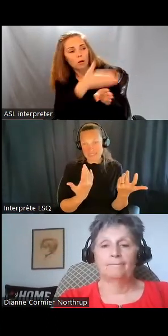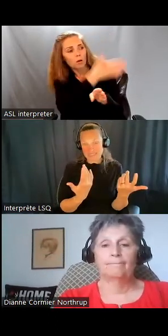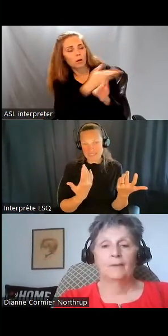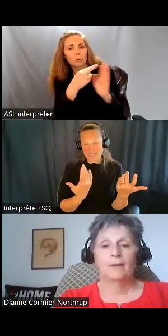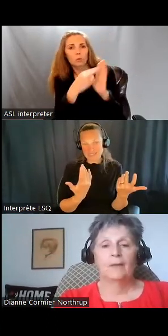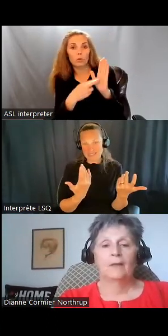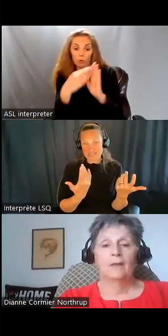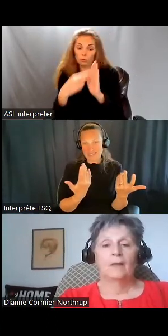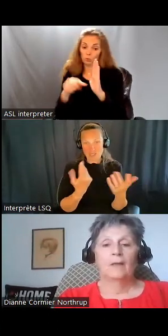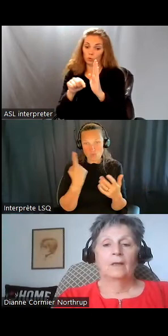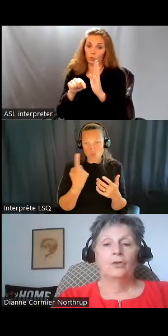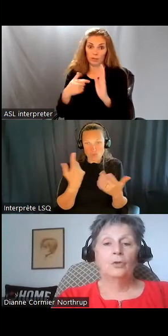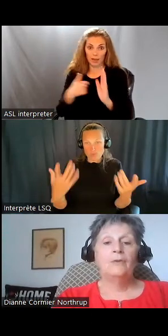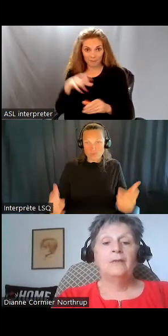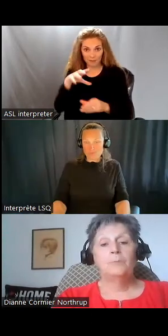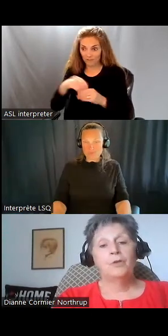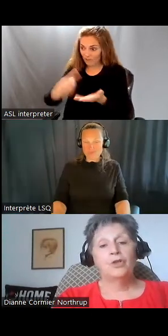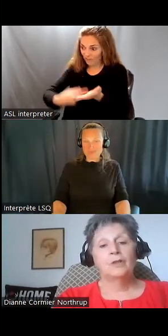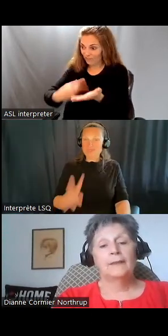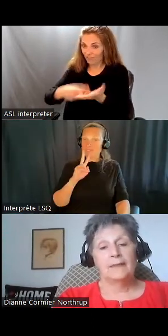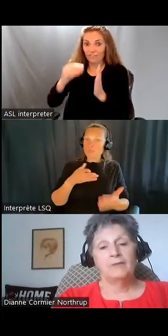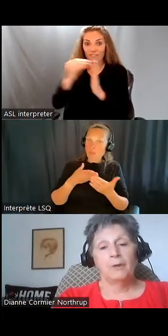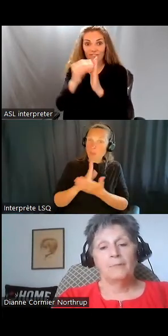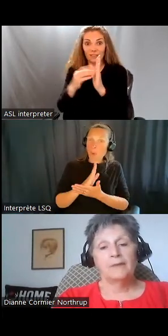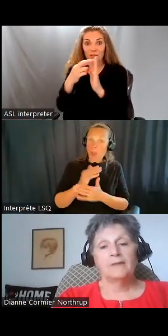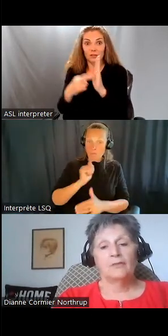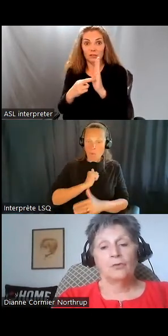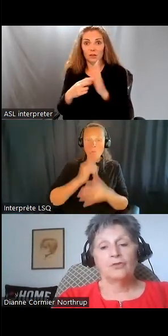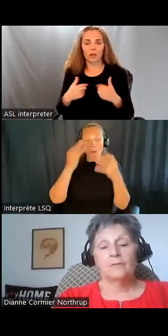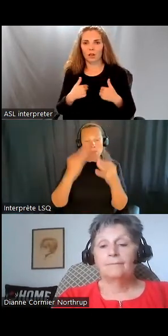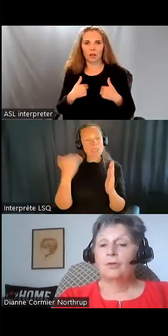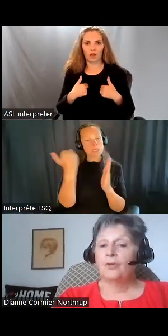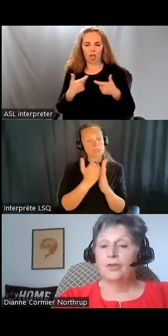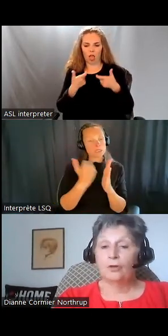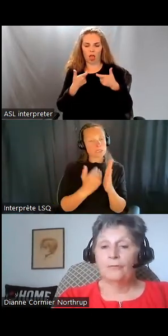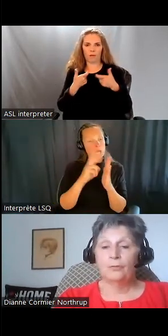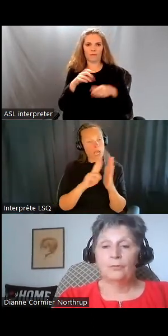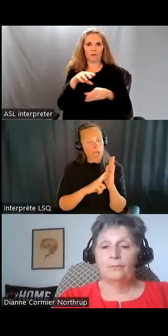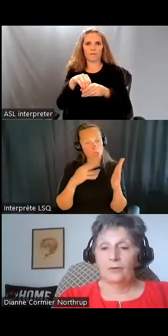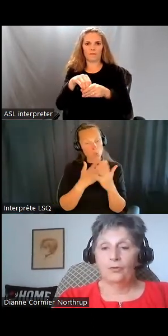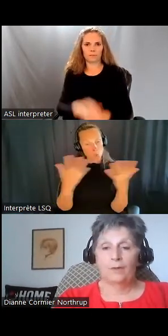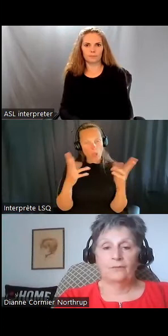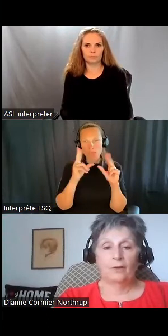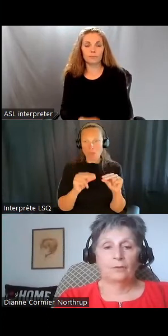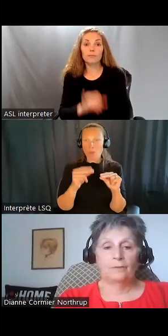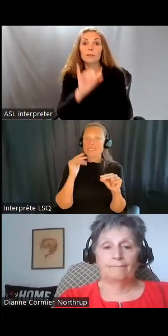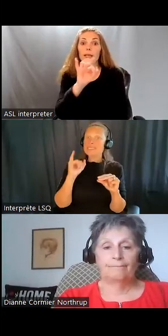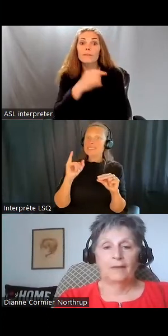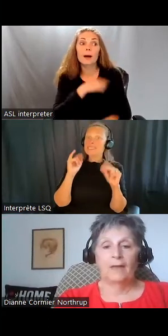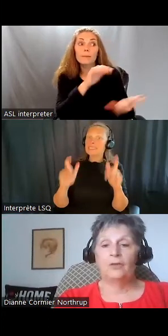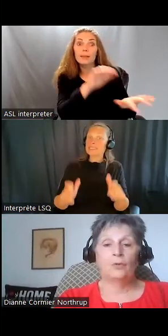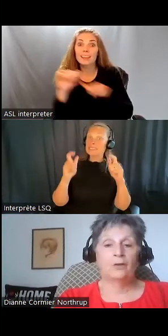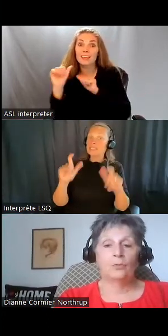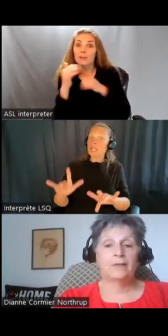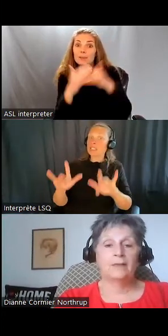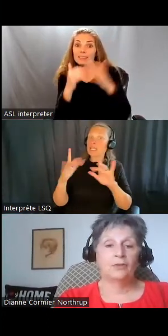Et vous n'avez aucun droit de créer ces règles. Vous avez même besoin d'une permission pour quitter l'établissement et